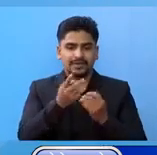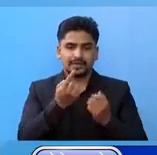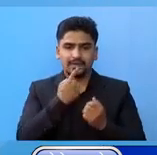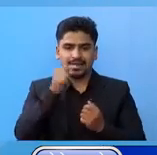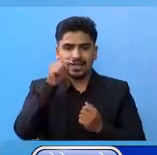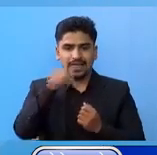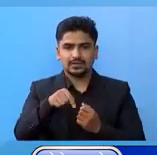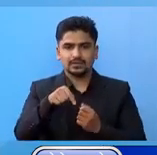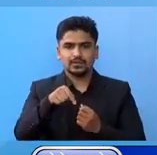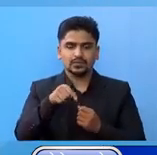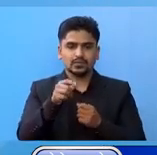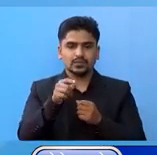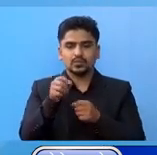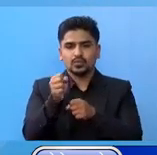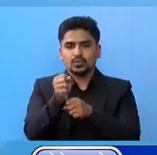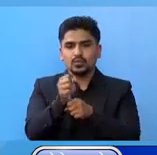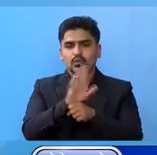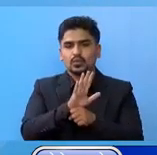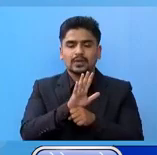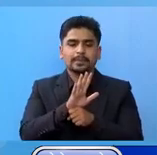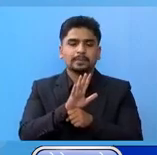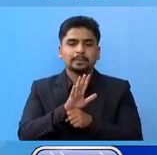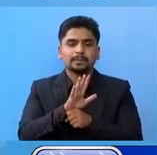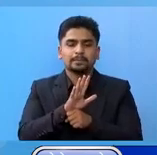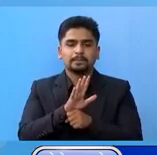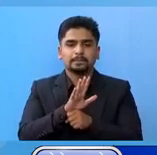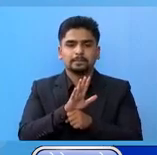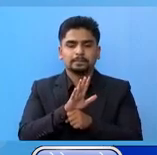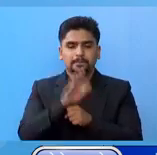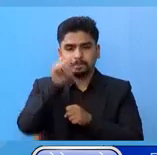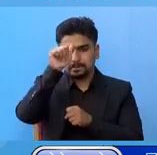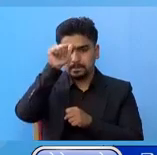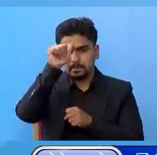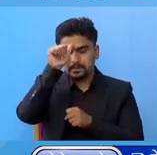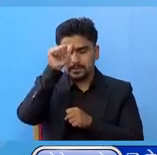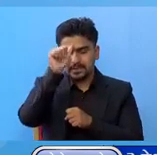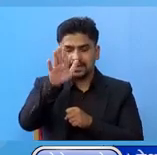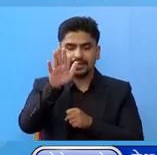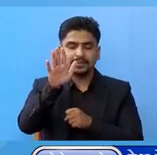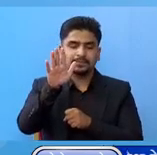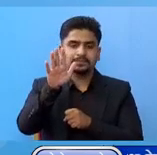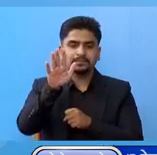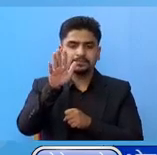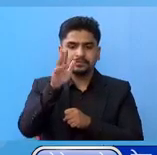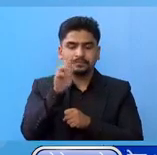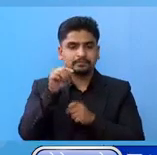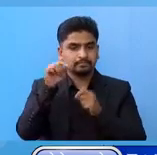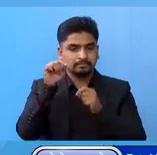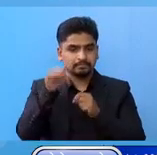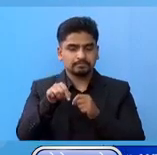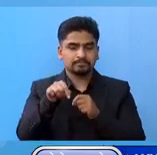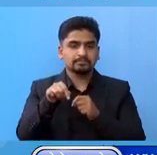बंदै आज को यो कोरोना कोविन नाइनटीन को नेशनल अपडेट